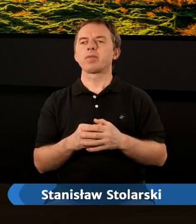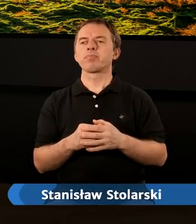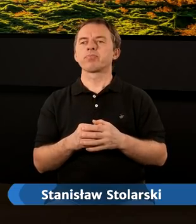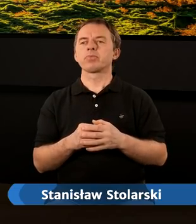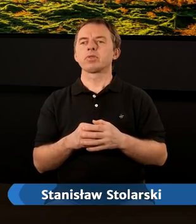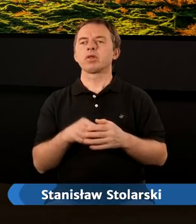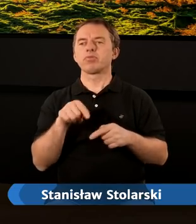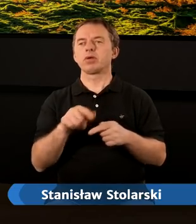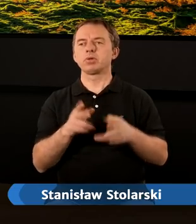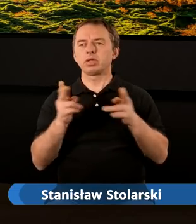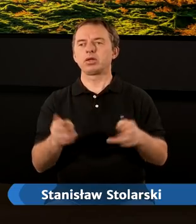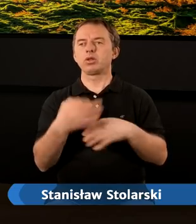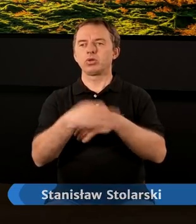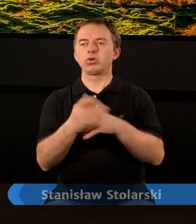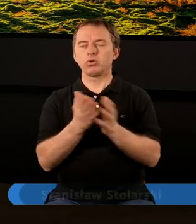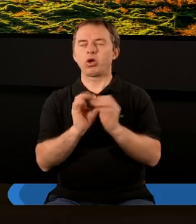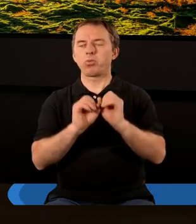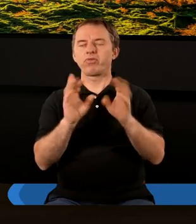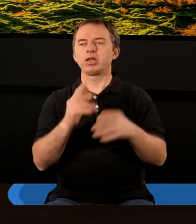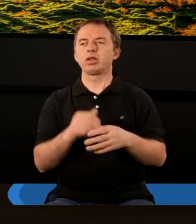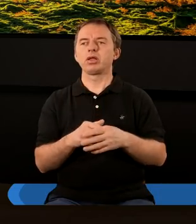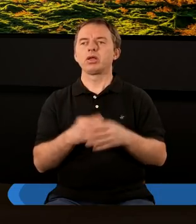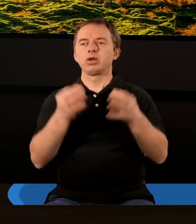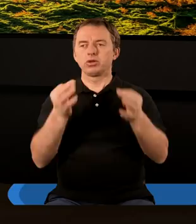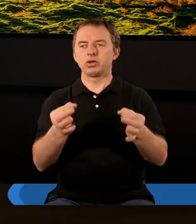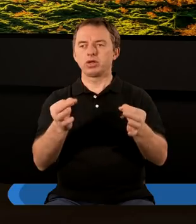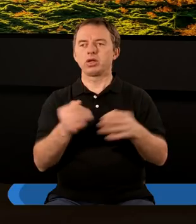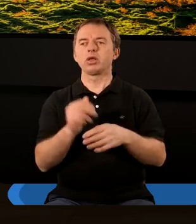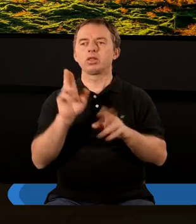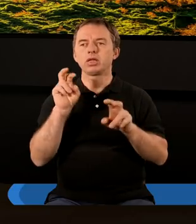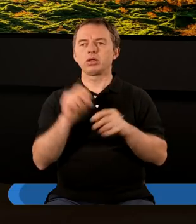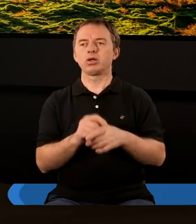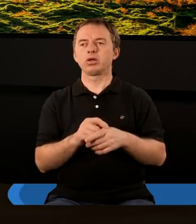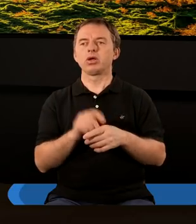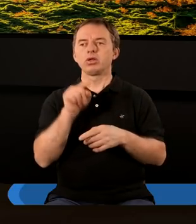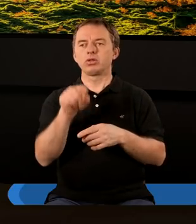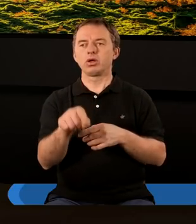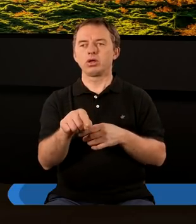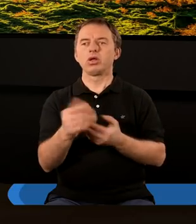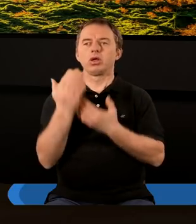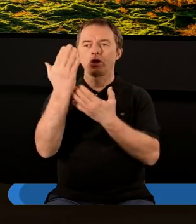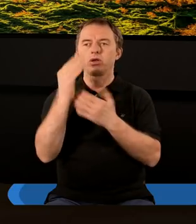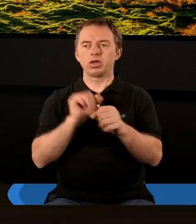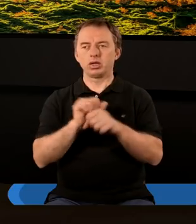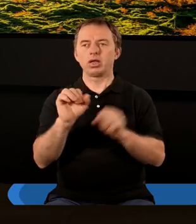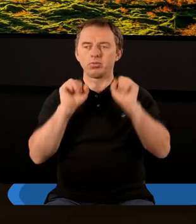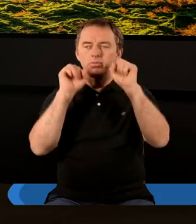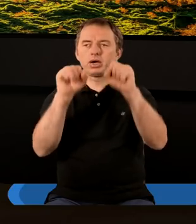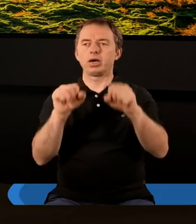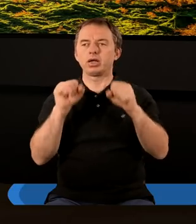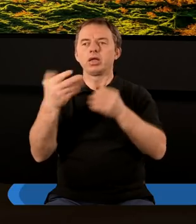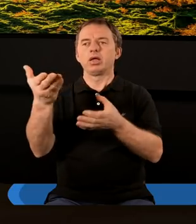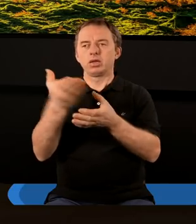W tym sezonie studiujemy Księgę Objawienia. Dzisiejszy tytuł to Godzien jest Baranek.